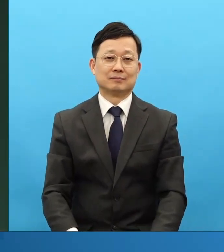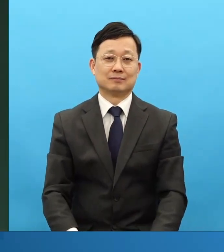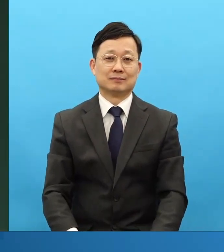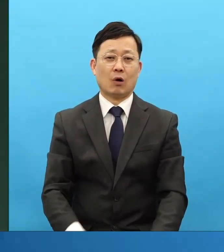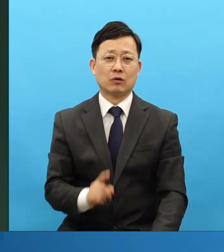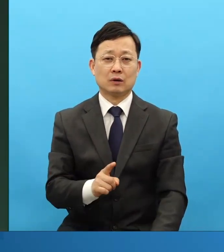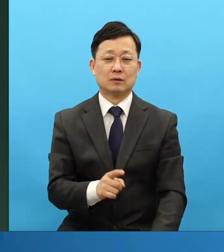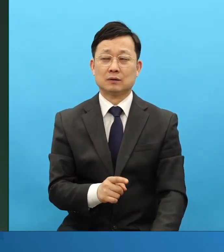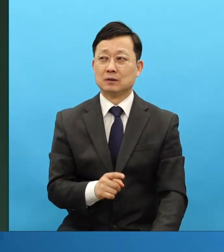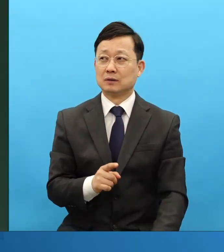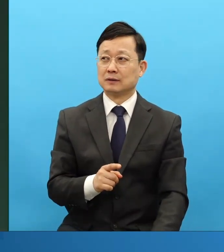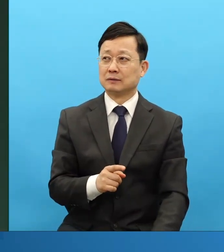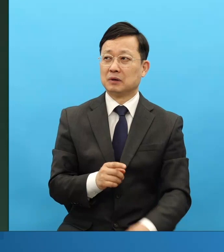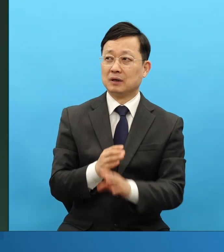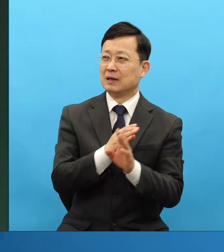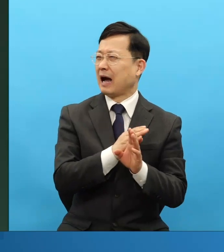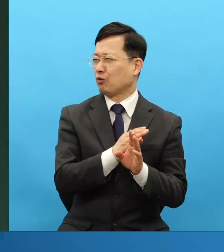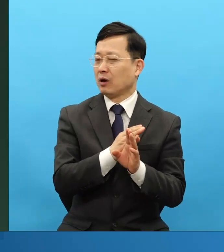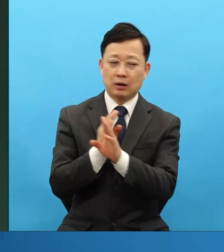또는 부정적이라 안 됩니다.